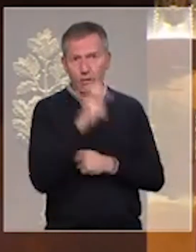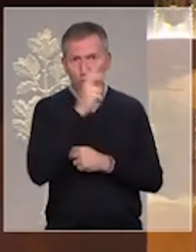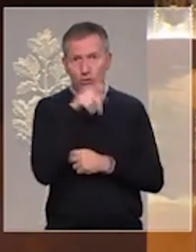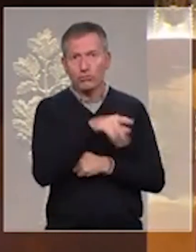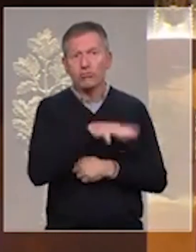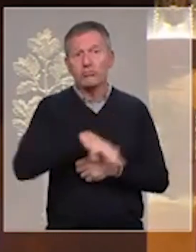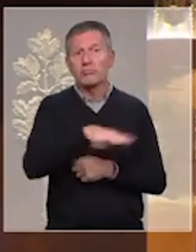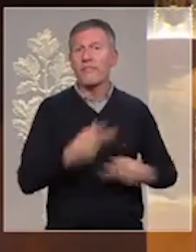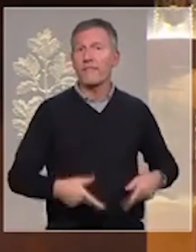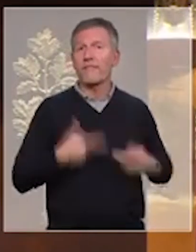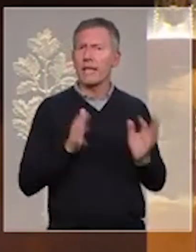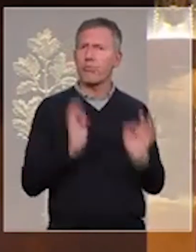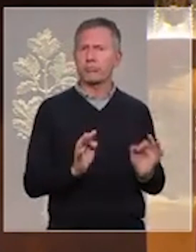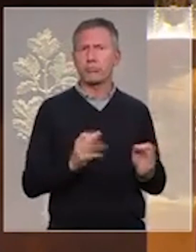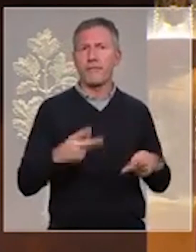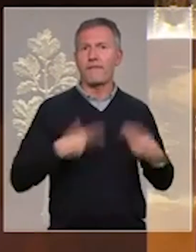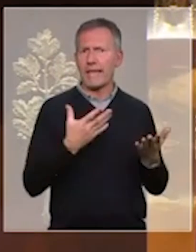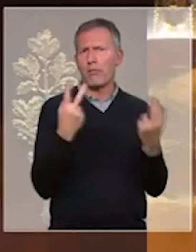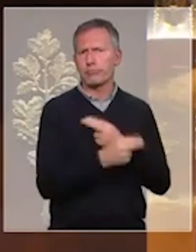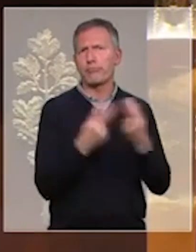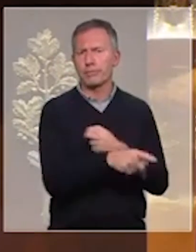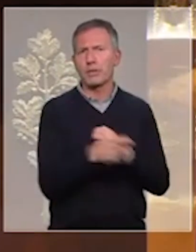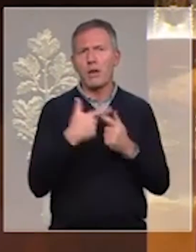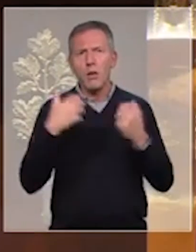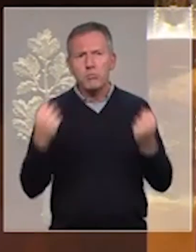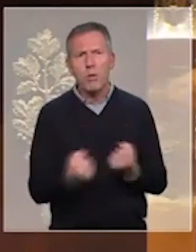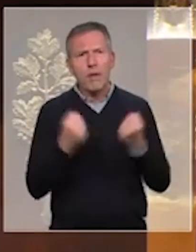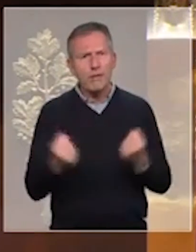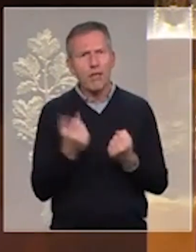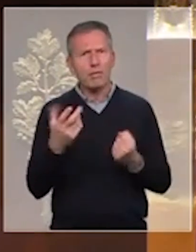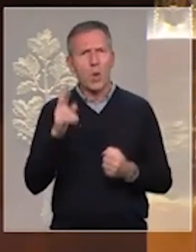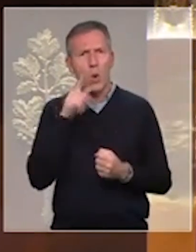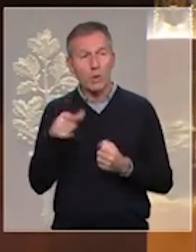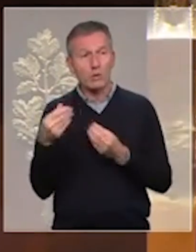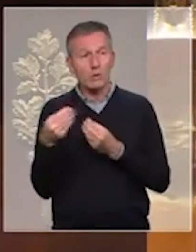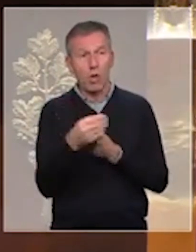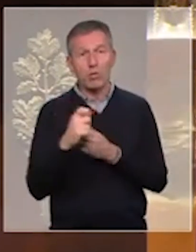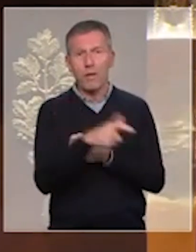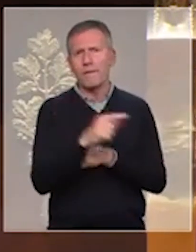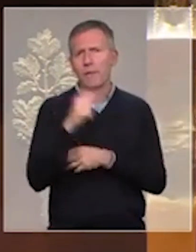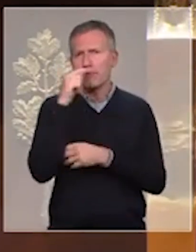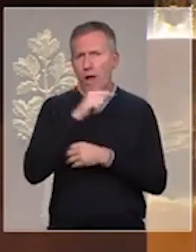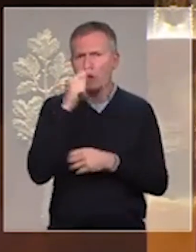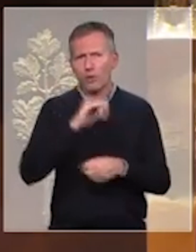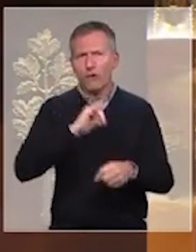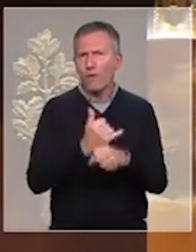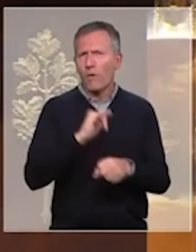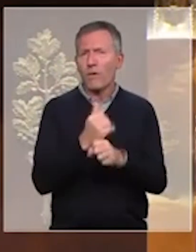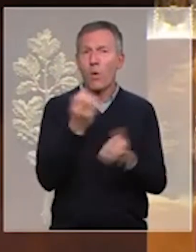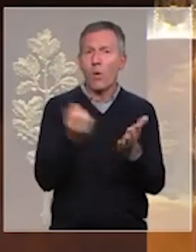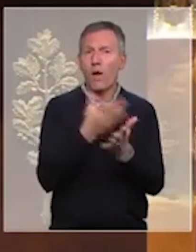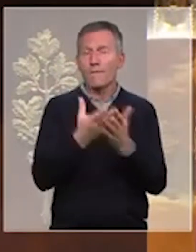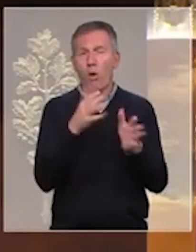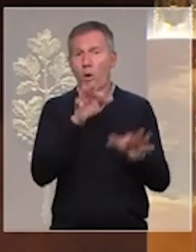des conditions dignes d'existence. La propagande cynique russe continue à produire des mensonges et des fakes en